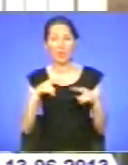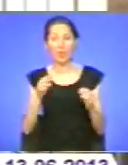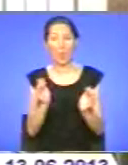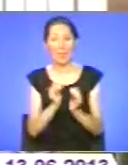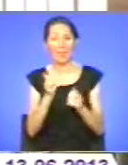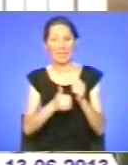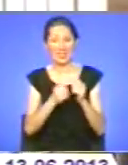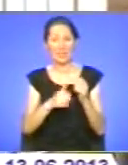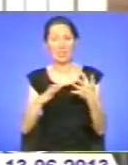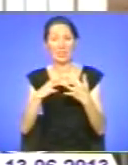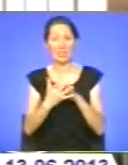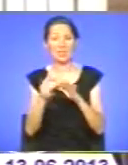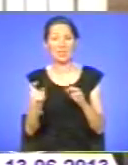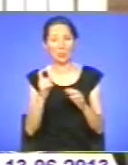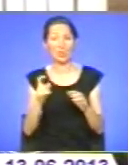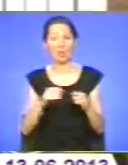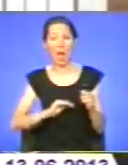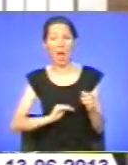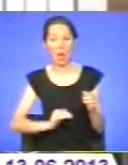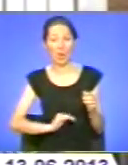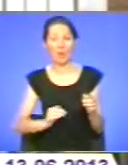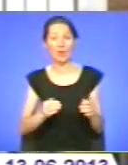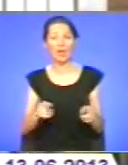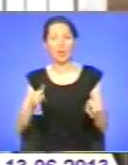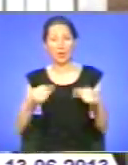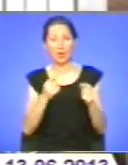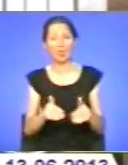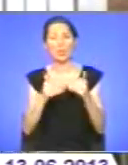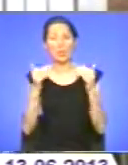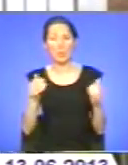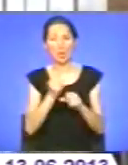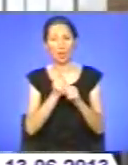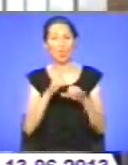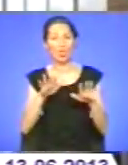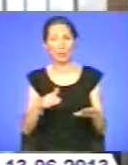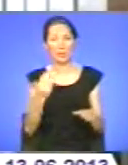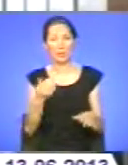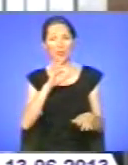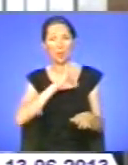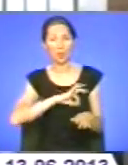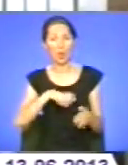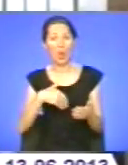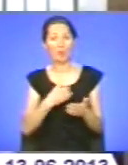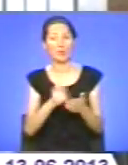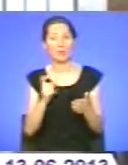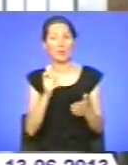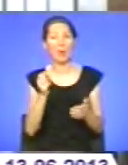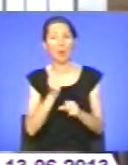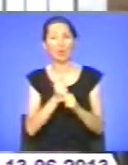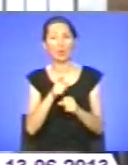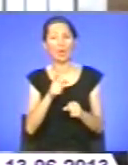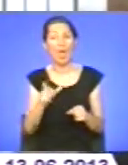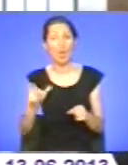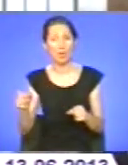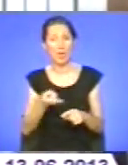які створюють найбільше робочий місць, вони використовують у своїх господарствах працю тих людей, які